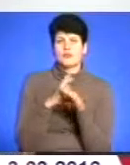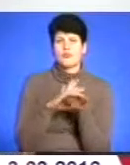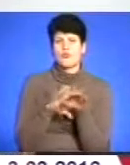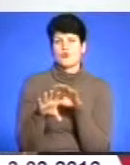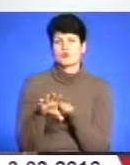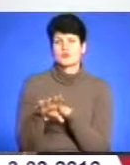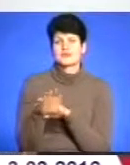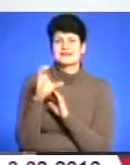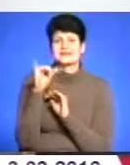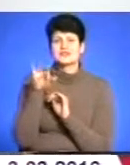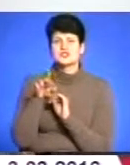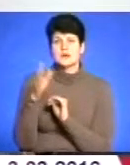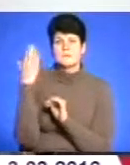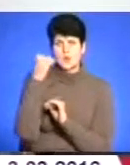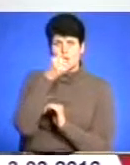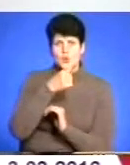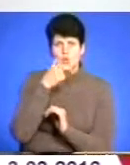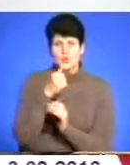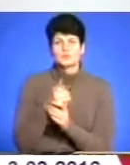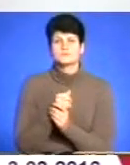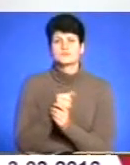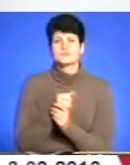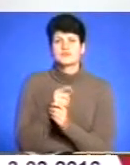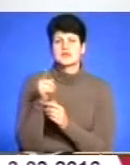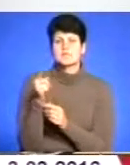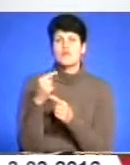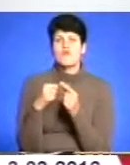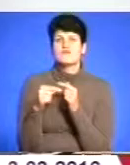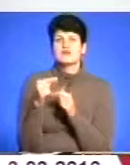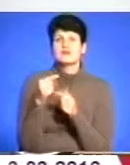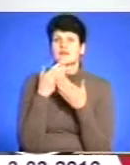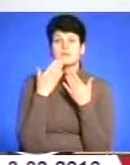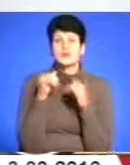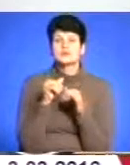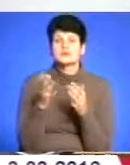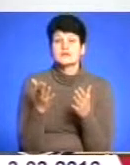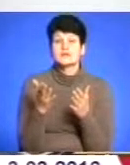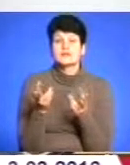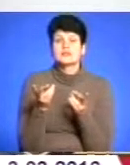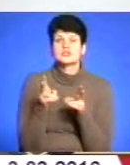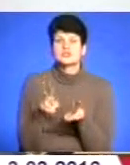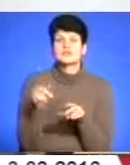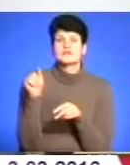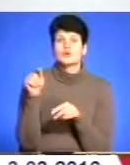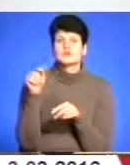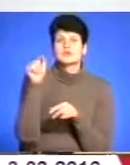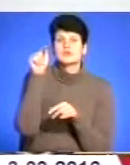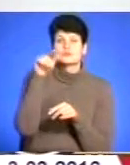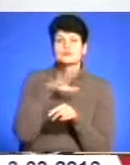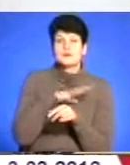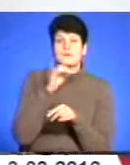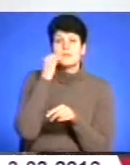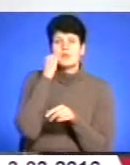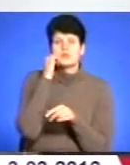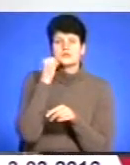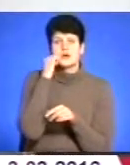З січня минулого року її повертатися, навіть не маю, куди вона залишилася в Луганській за те, що була бабуся. Бабуся